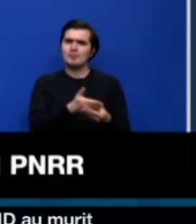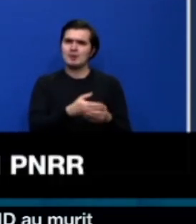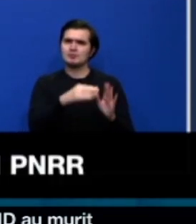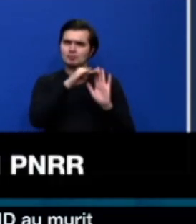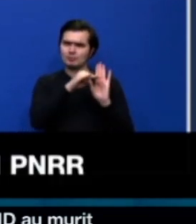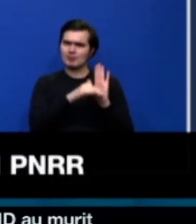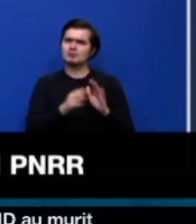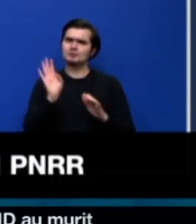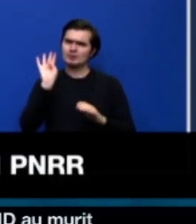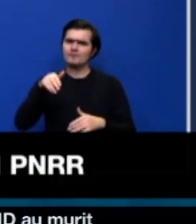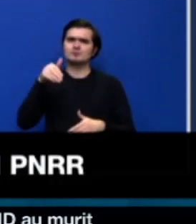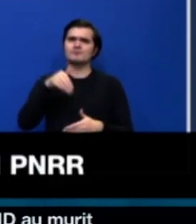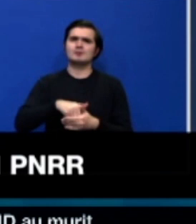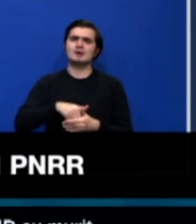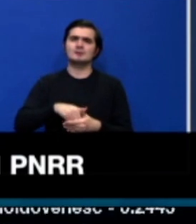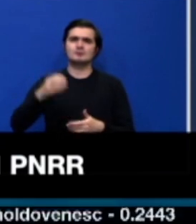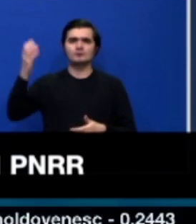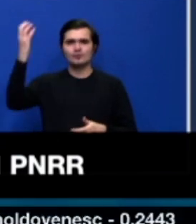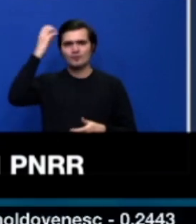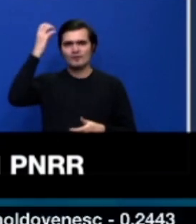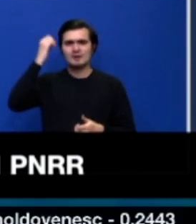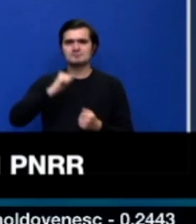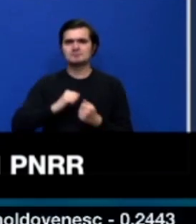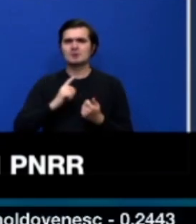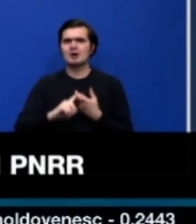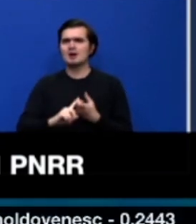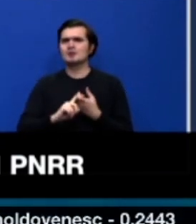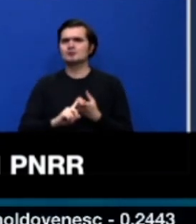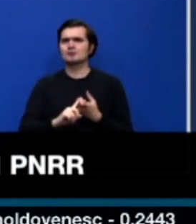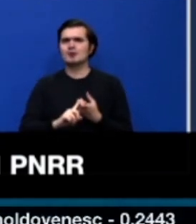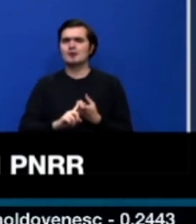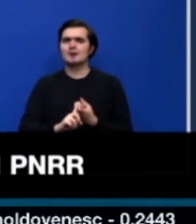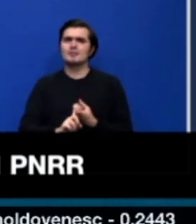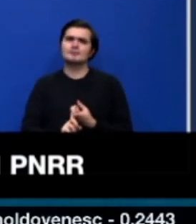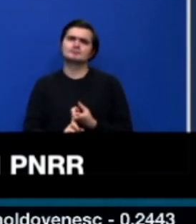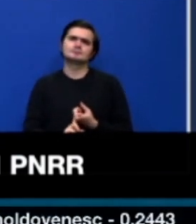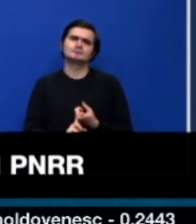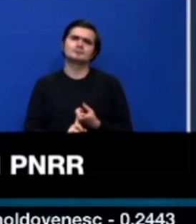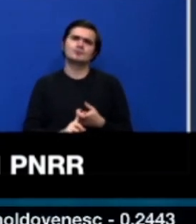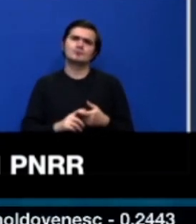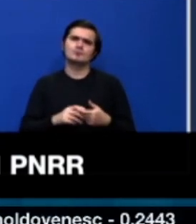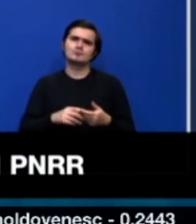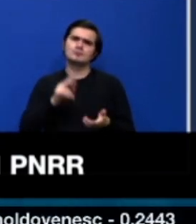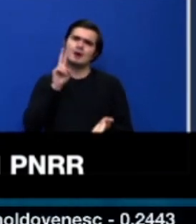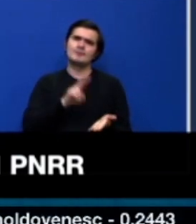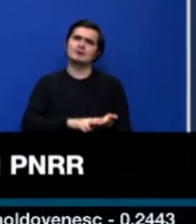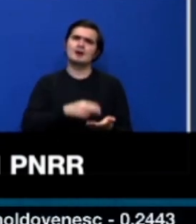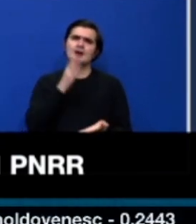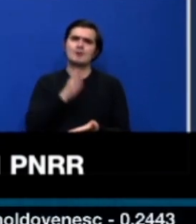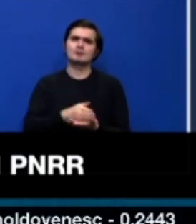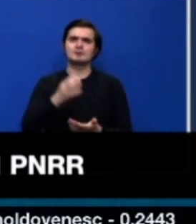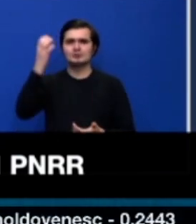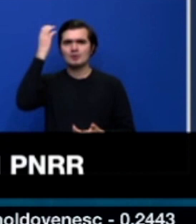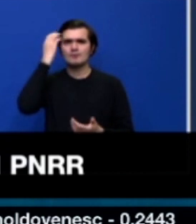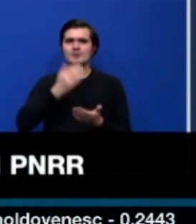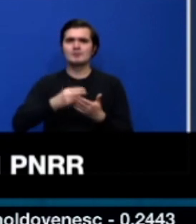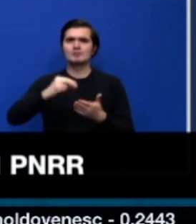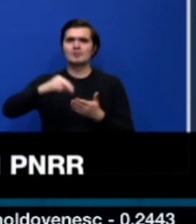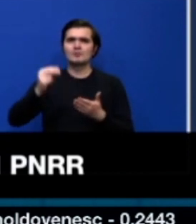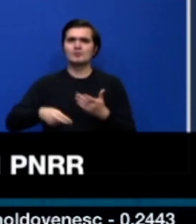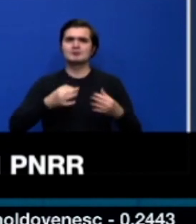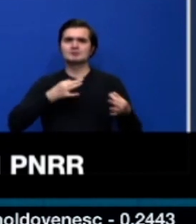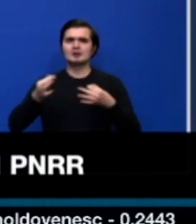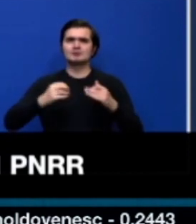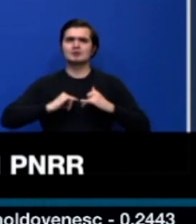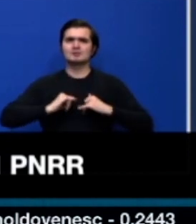adoptat în guvern referitor la intrarea în vigoare a hotărârii de guvern de aprobarea strategiei de